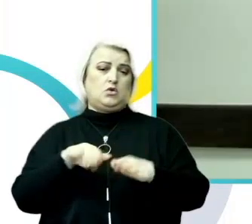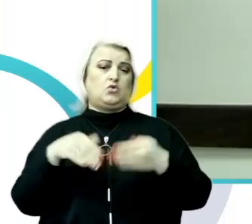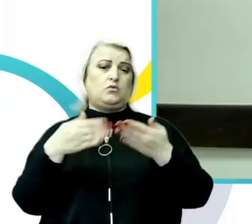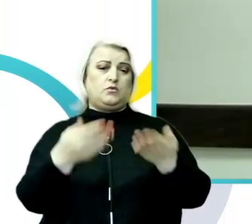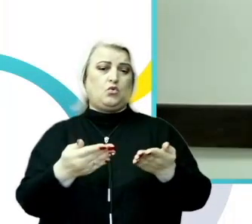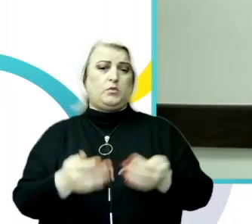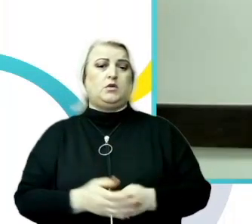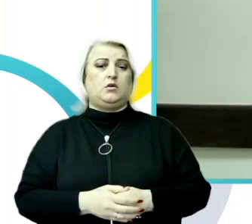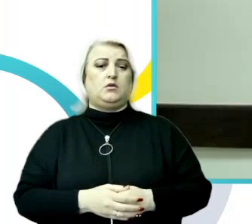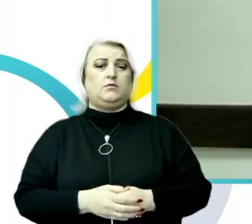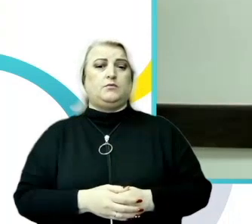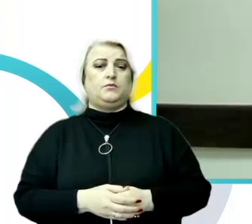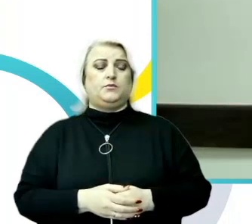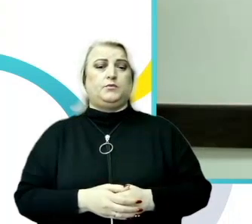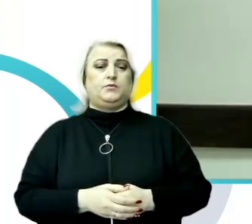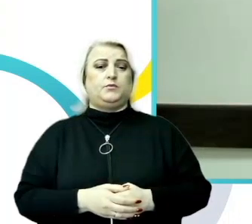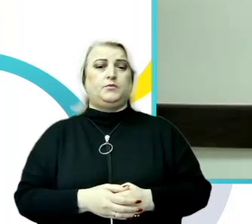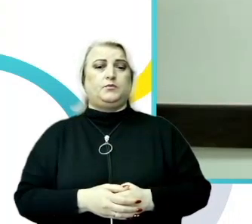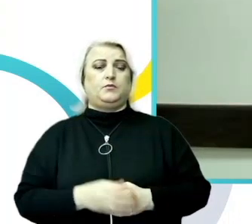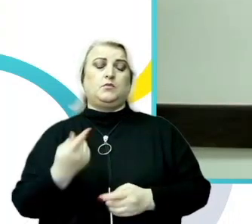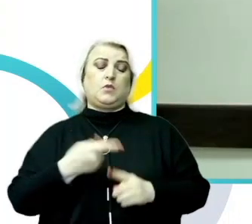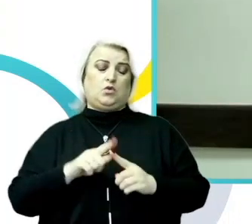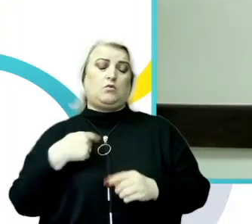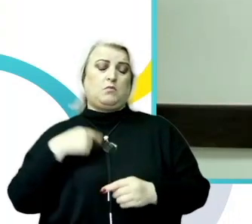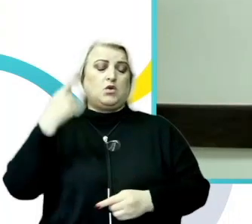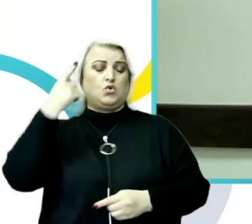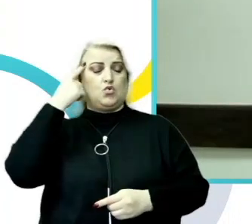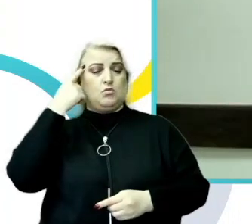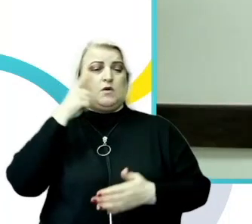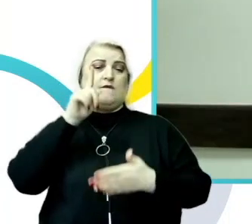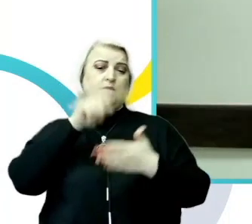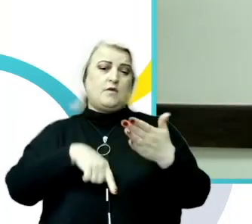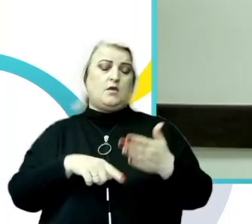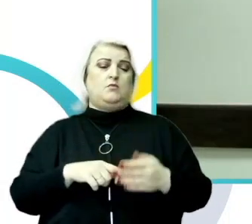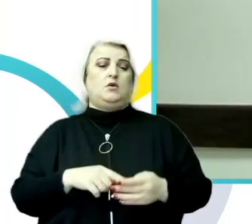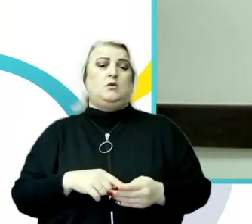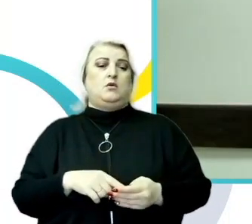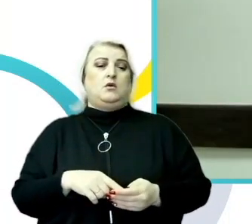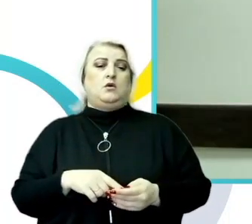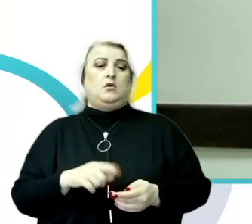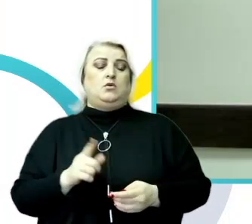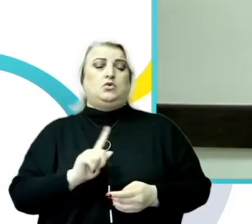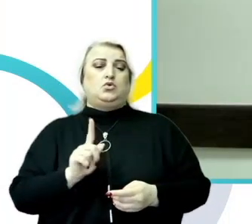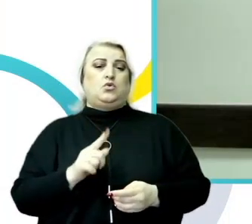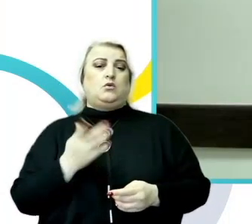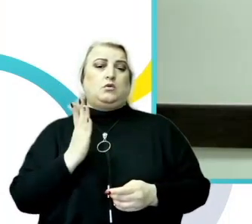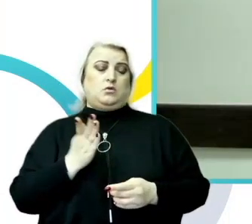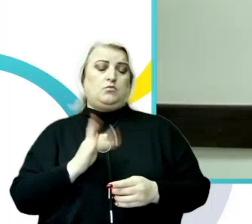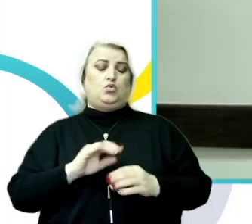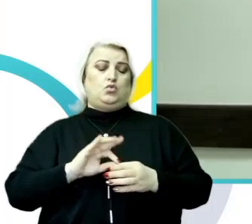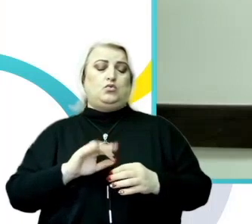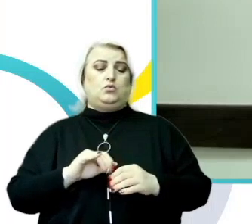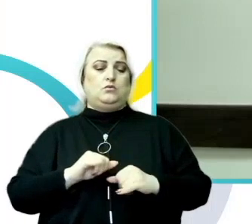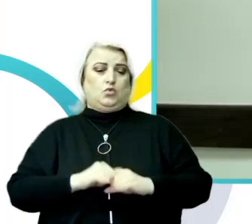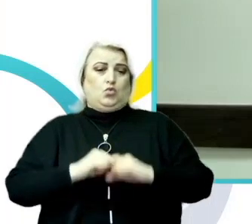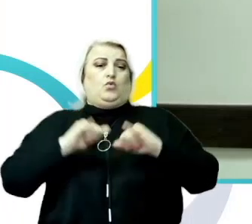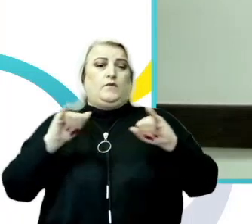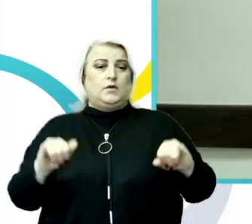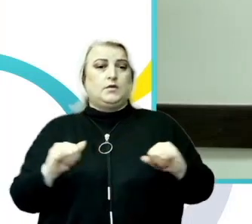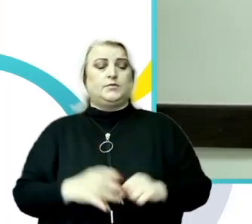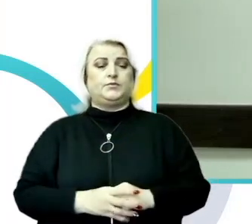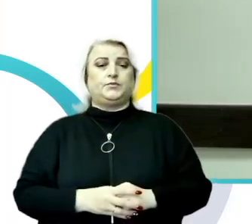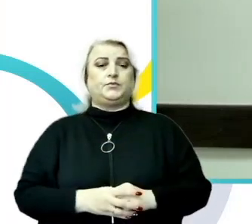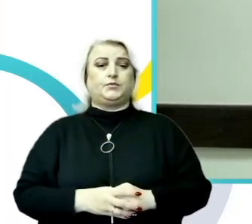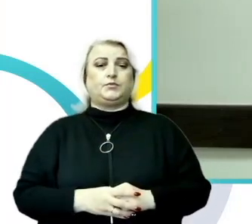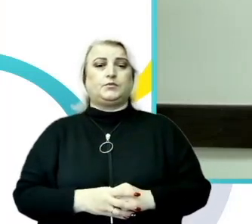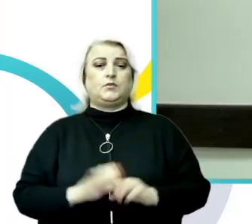credem și că vom avea oportunitatea să le discutăm într-un cerc mai larg și asta vom face în partea a doua evenimente. Când